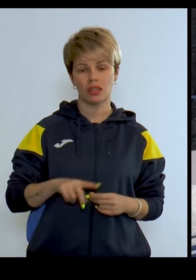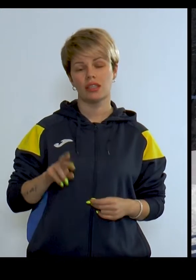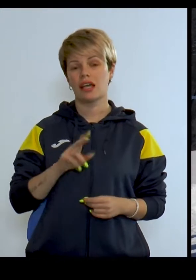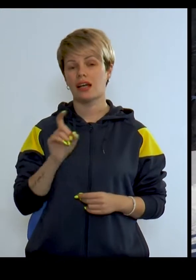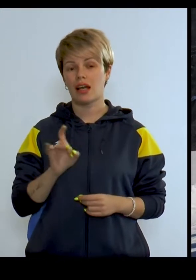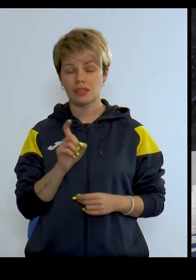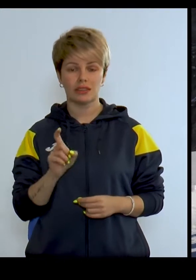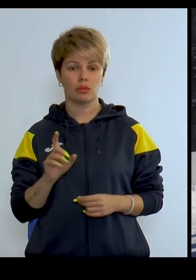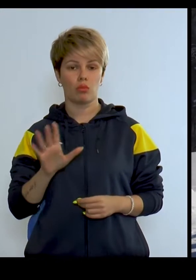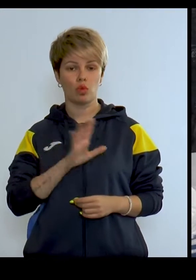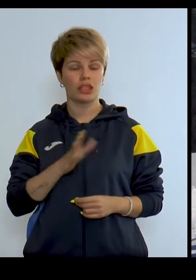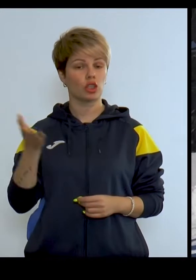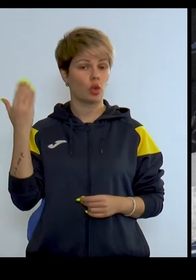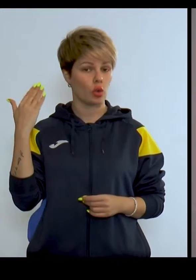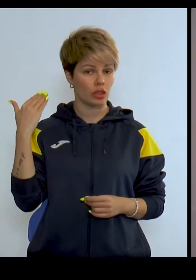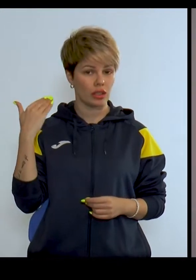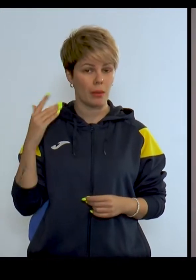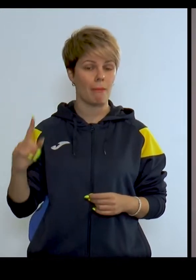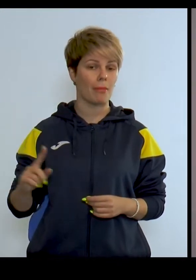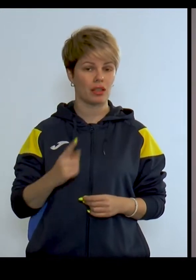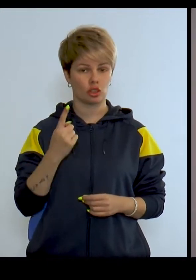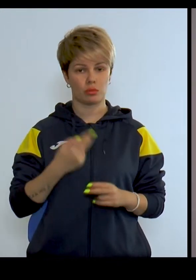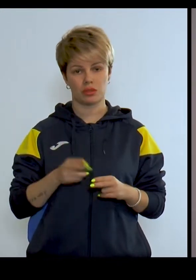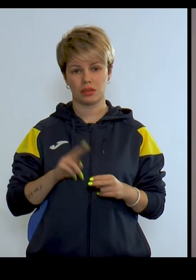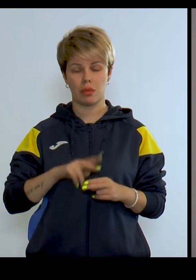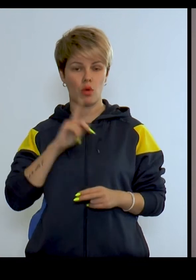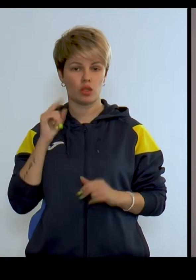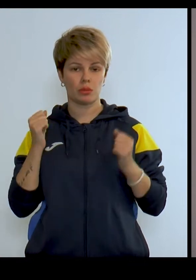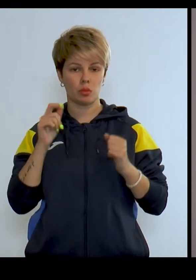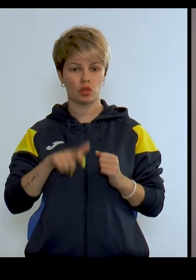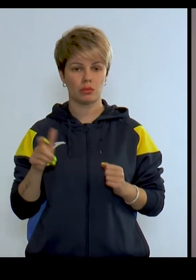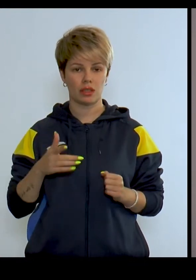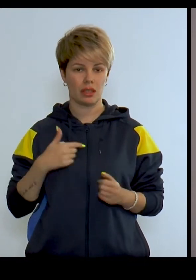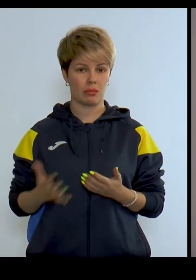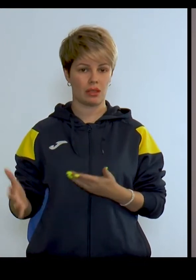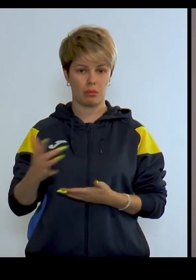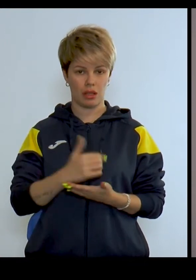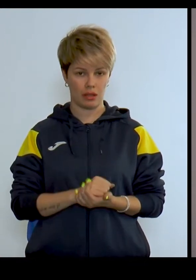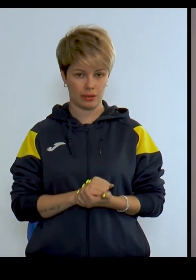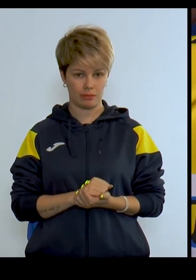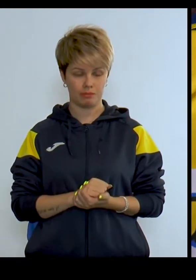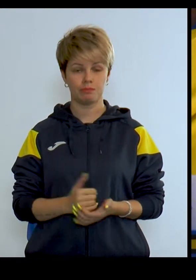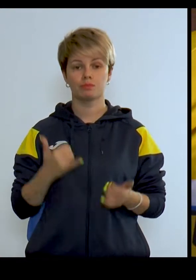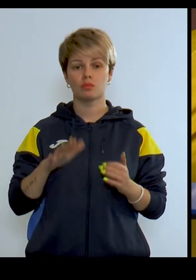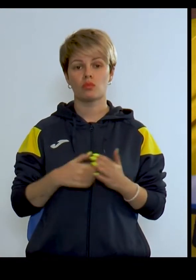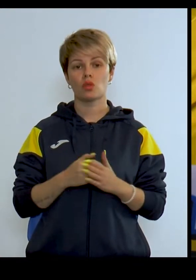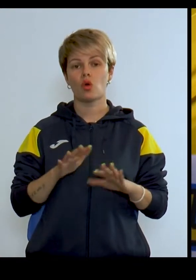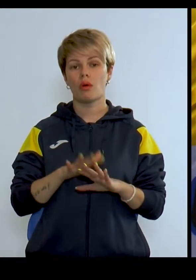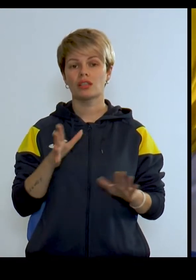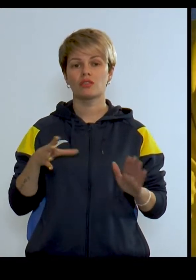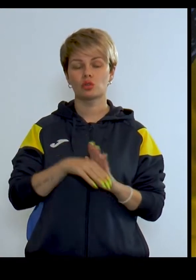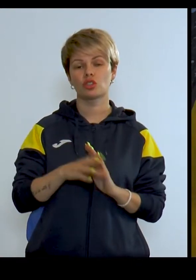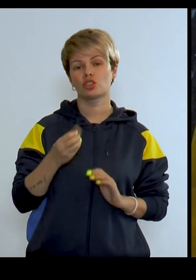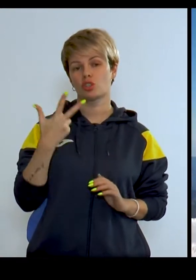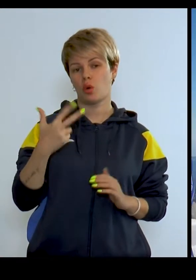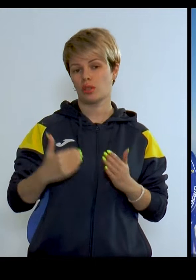вони якраз і були тоді першими цими молодими спортсменами яких ми набрали Зараз до команди